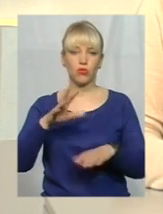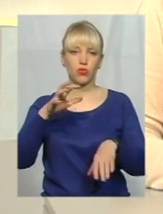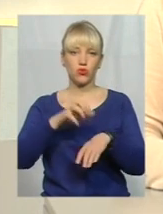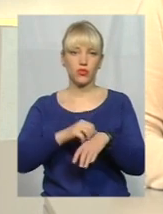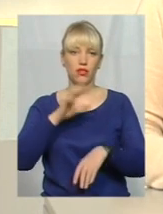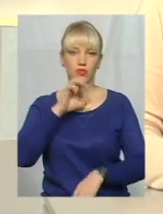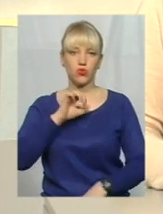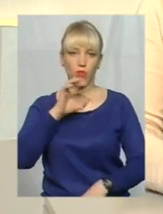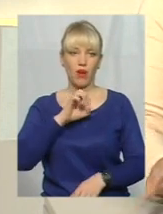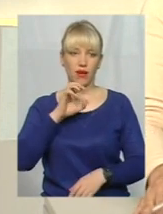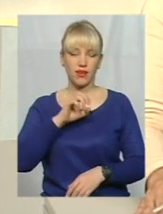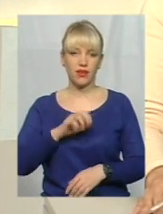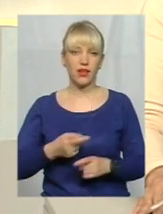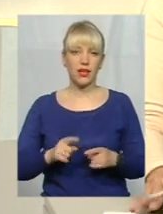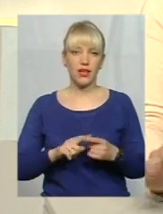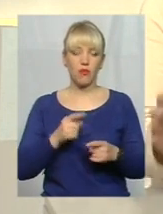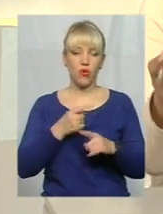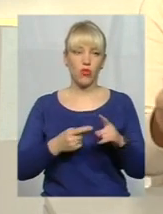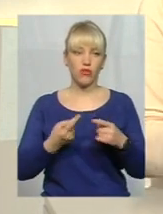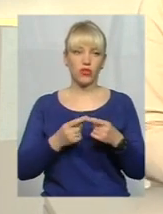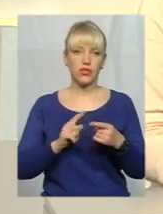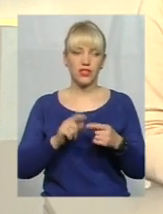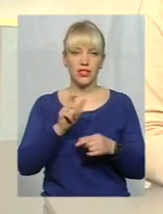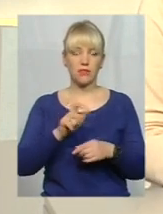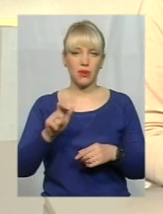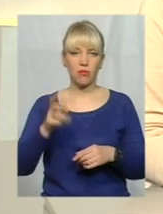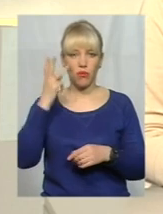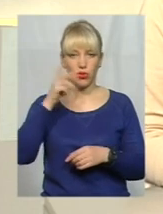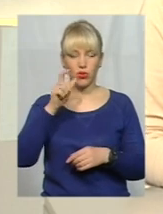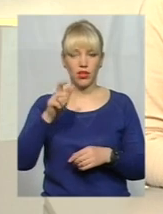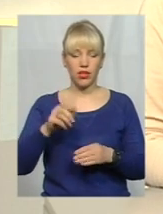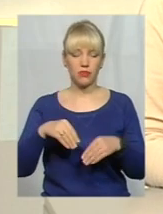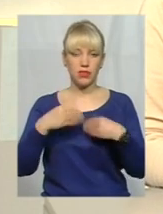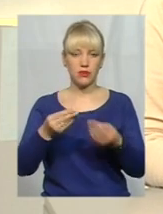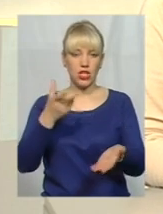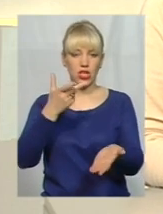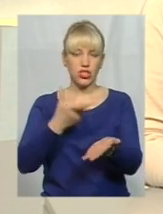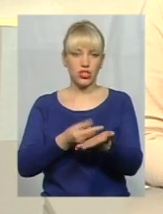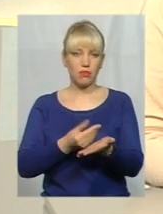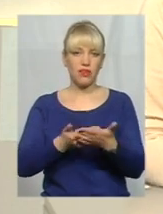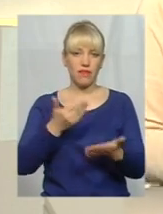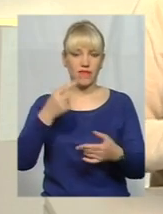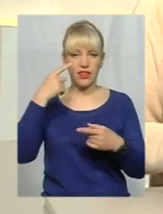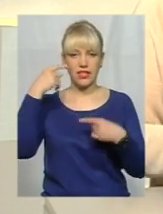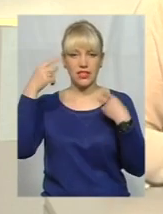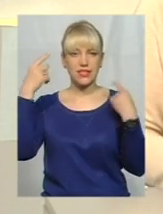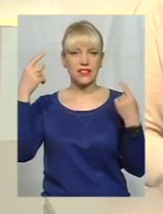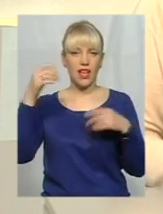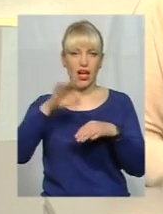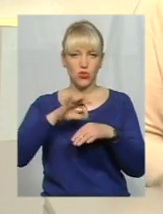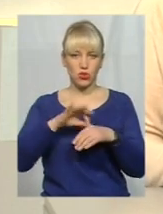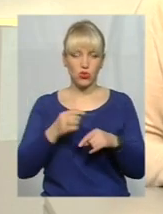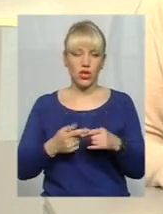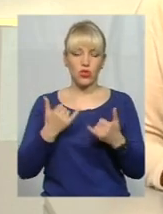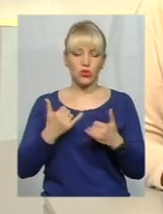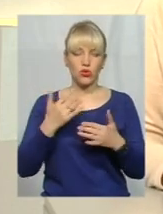собаки. Половині з цих мешканців подолян призначили щеплення від сказу. Отож, сьогодні у цій студії ми